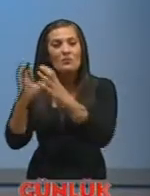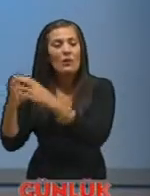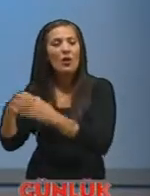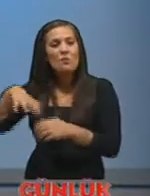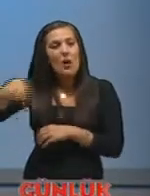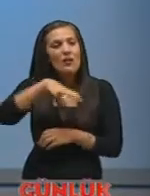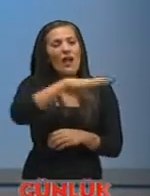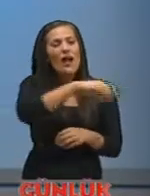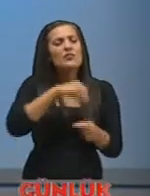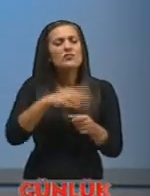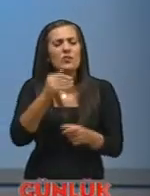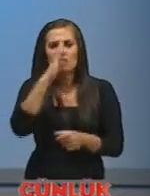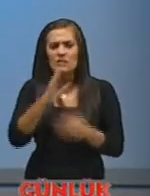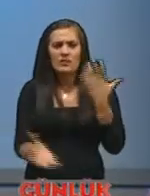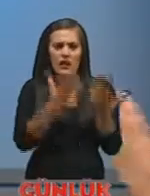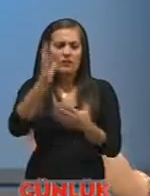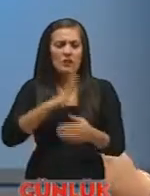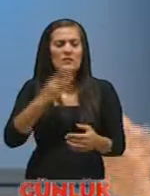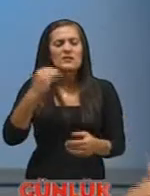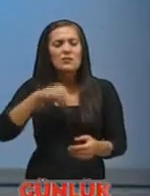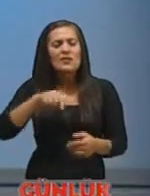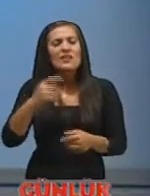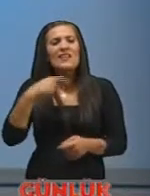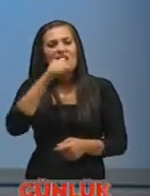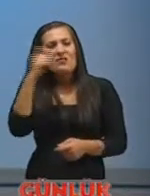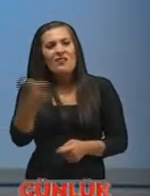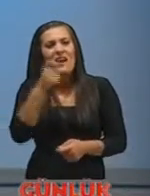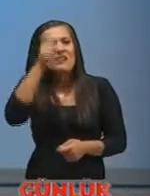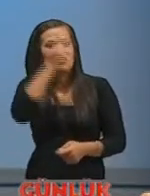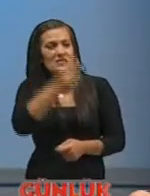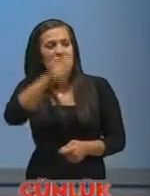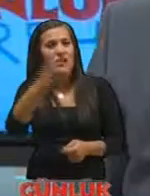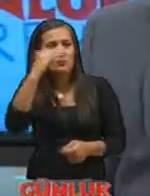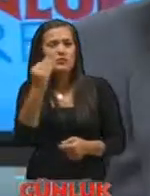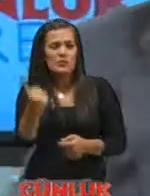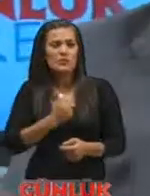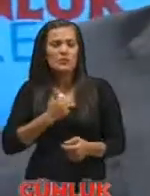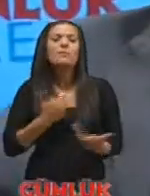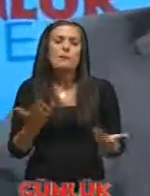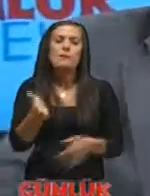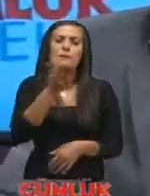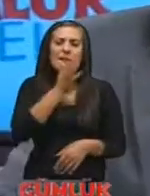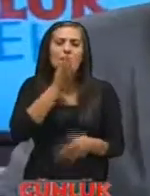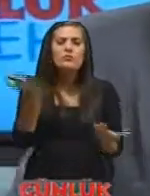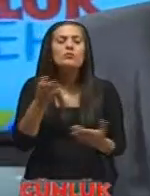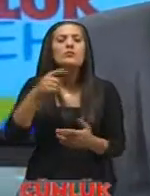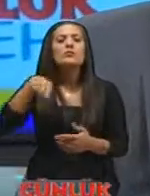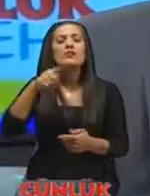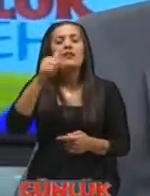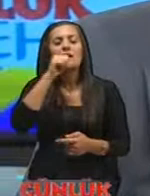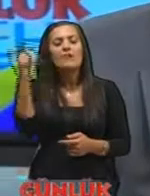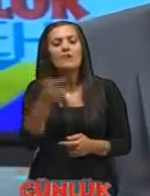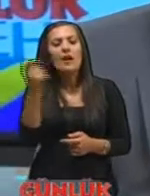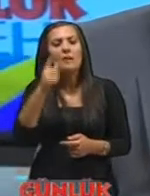yangınlar yaşanıyor ve sanıyorum bu anlamda da itfaiyecilik anlamında da sıkıntılar yaşanıyor Zaten biliyorsunuz Türkiye'de itfaiyecili bir